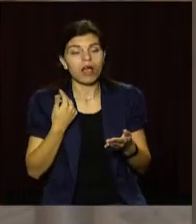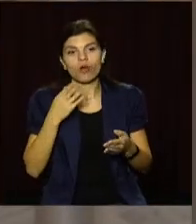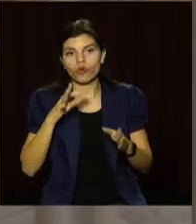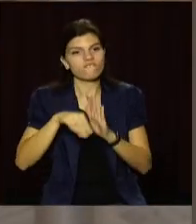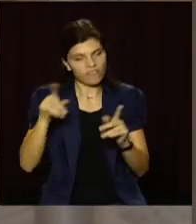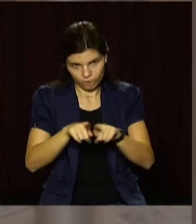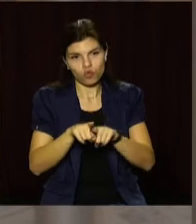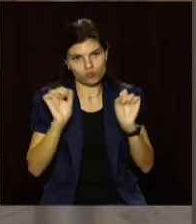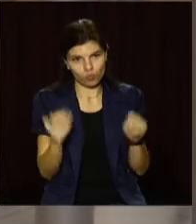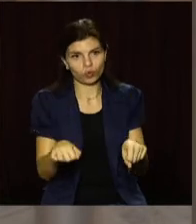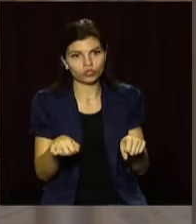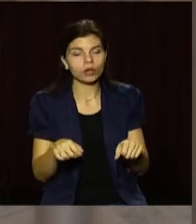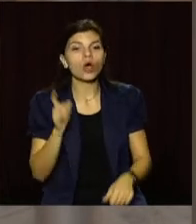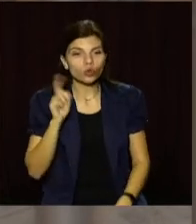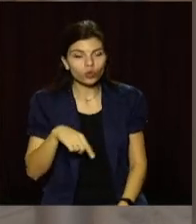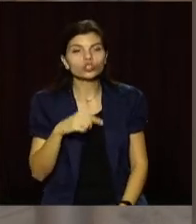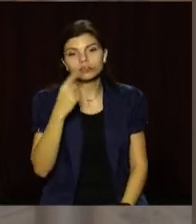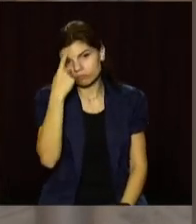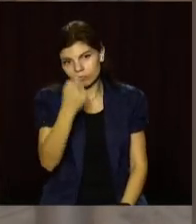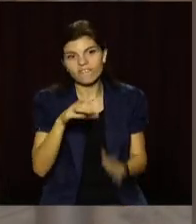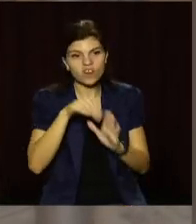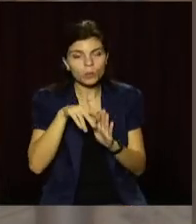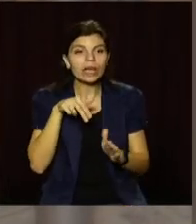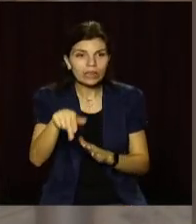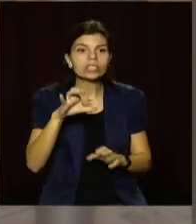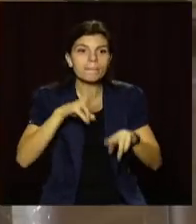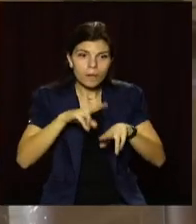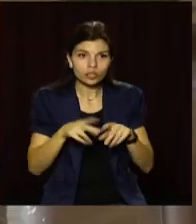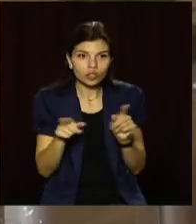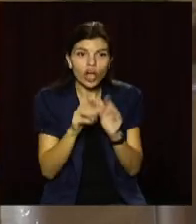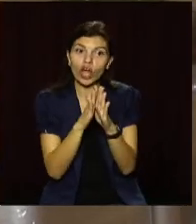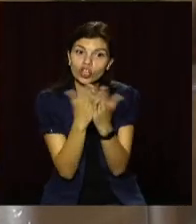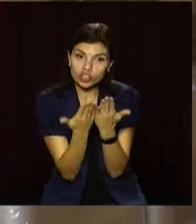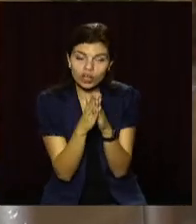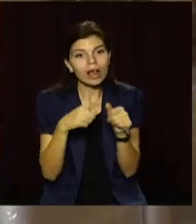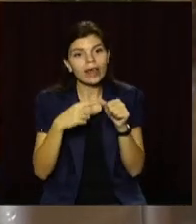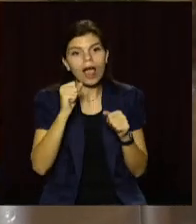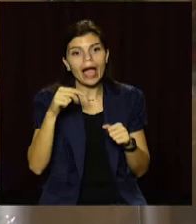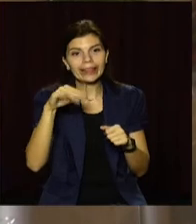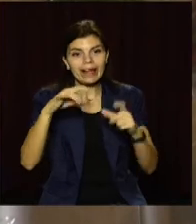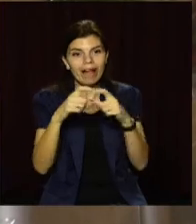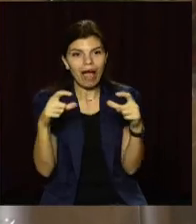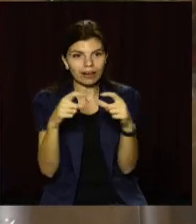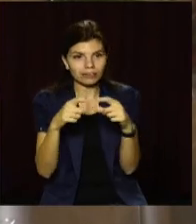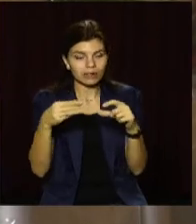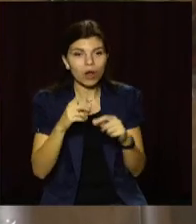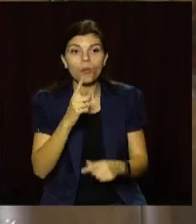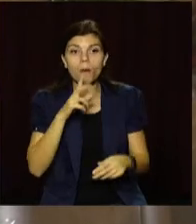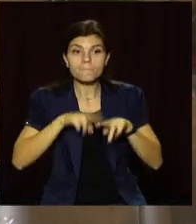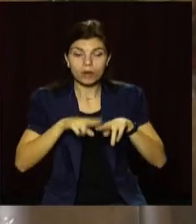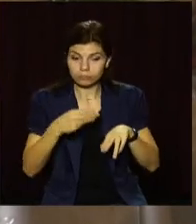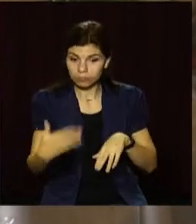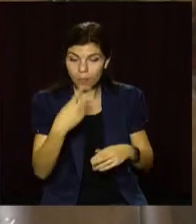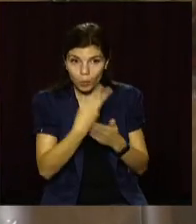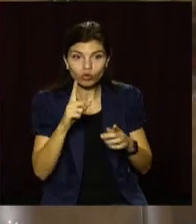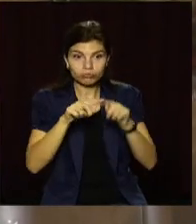проголосувати. А ще рекомендують виборцям йти на дільницю з паспортом, книжечкою або ID-карткою. Бо прид'явити паспорт для